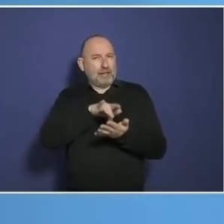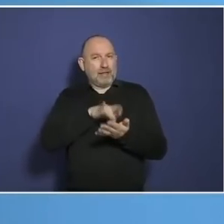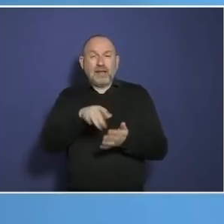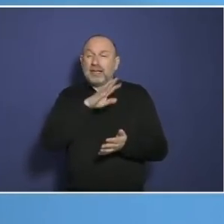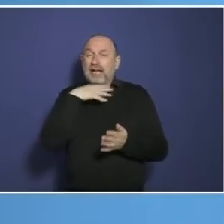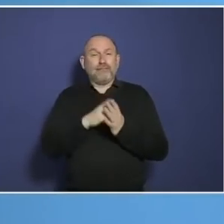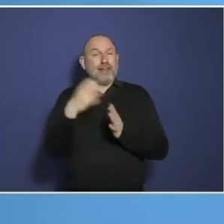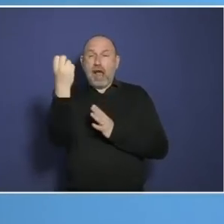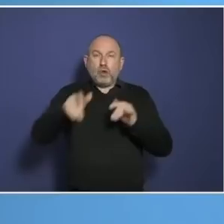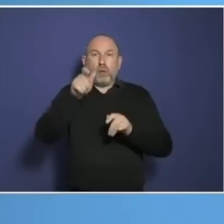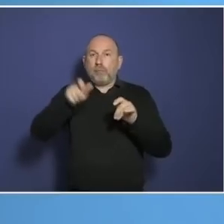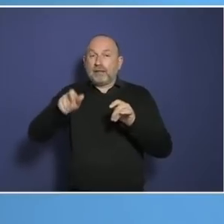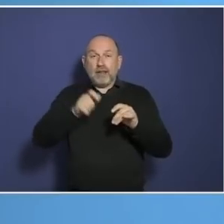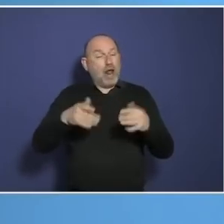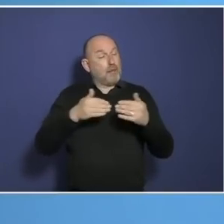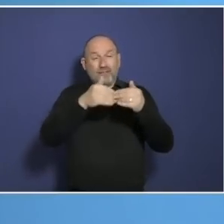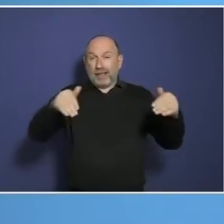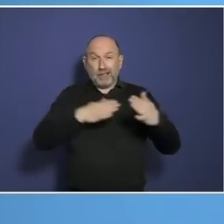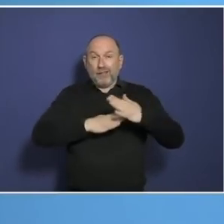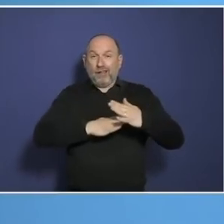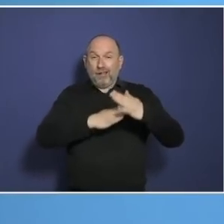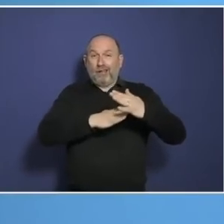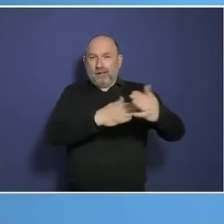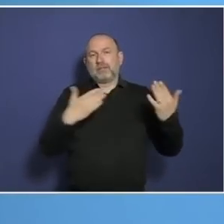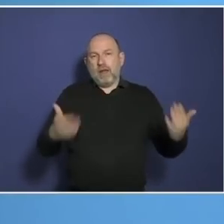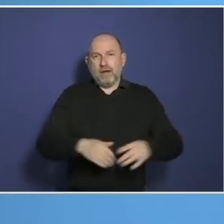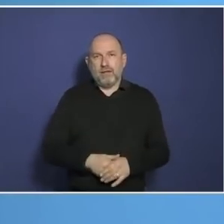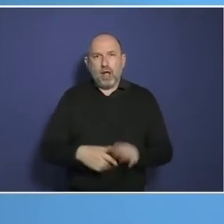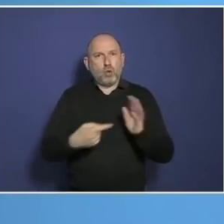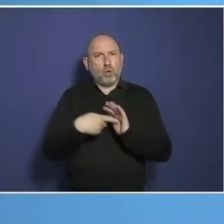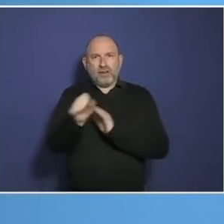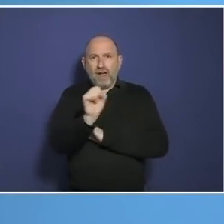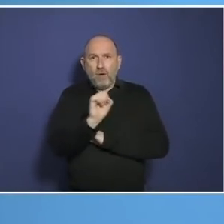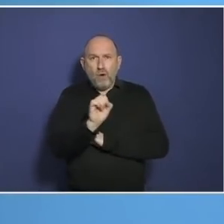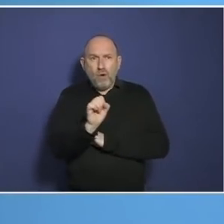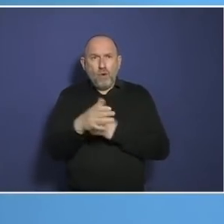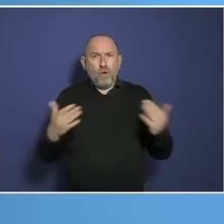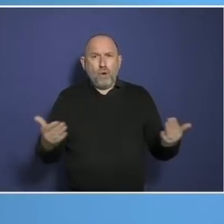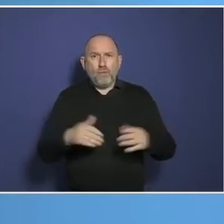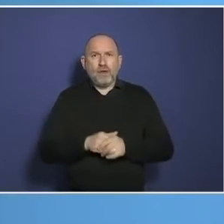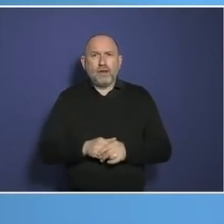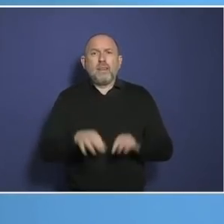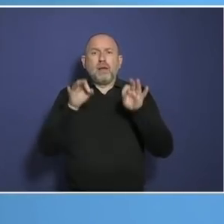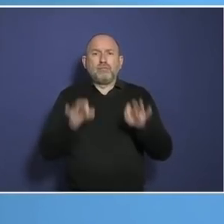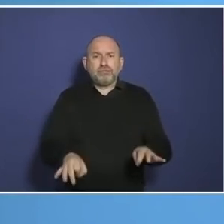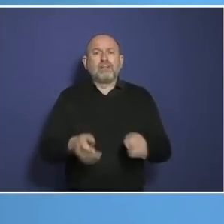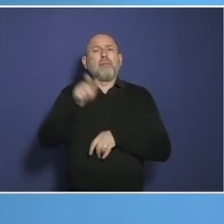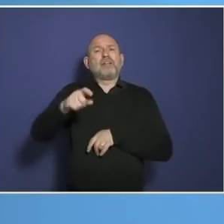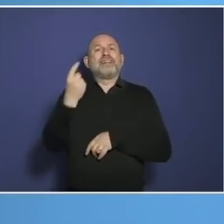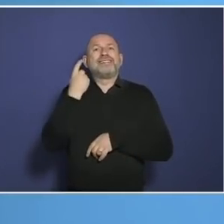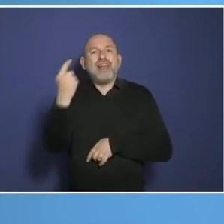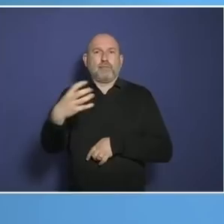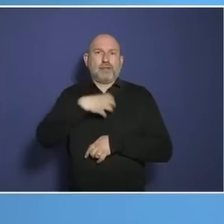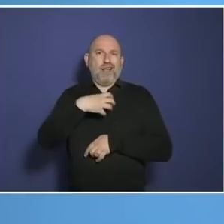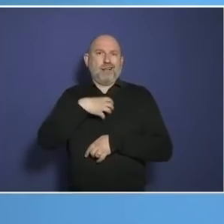unserer Intensivstation auf Rot. Der Grund im Moment ist vor allen Dingen fehlendes und dieses Mal vor allen Dingen erkranktes Personal. Hunderte